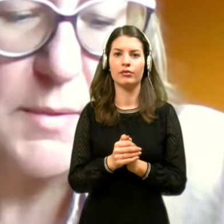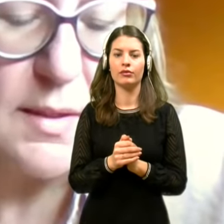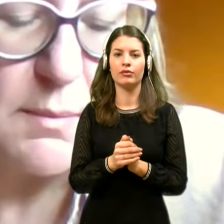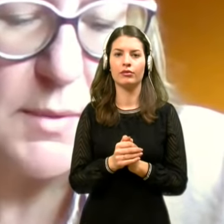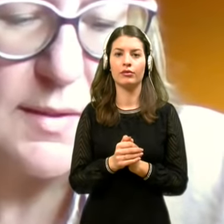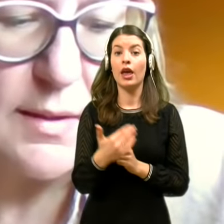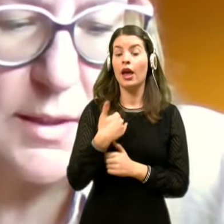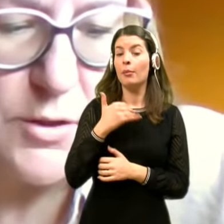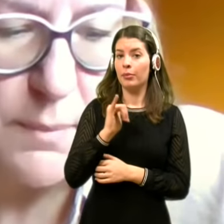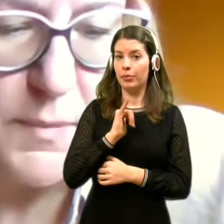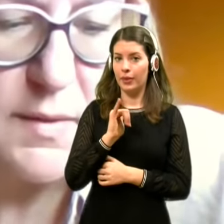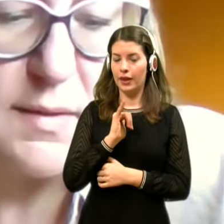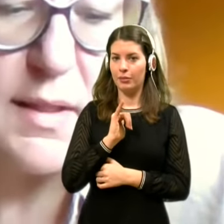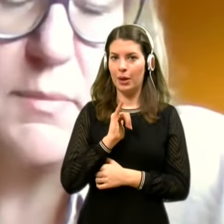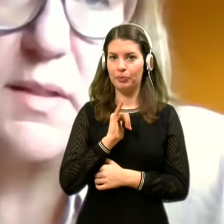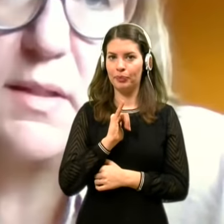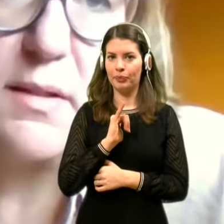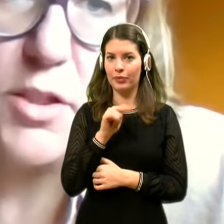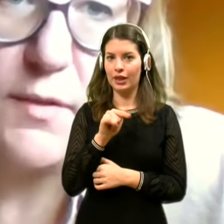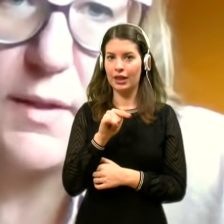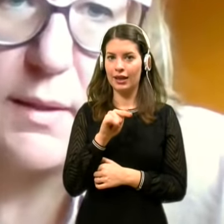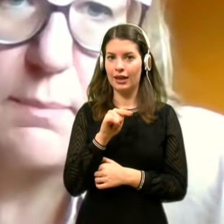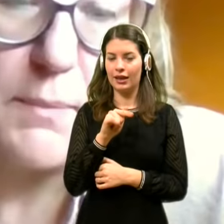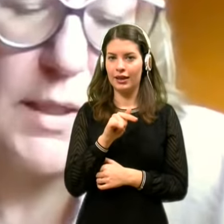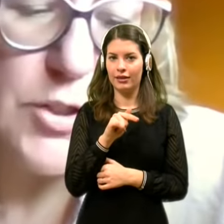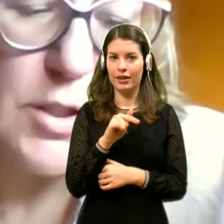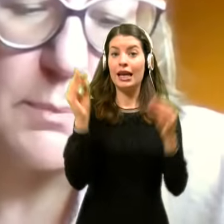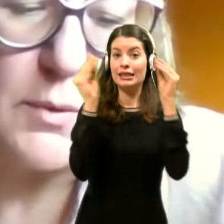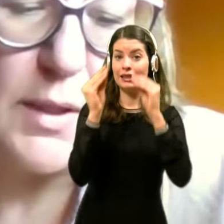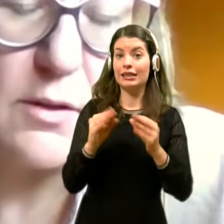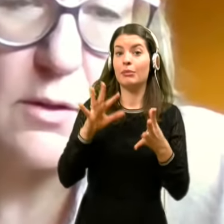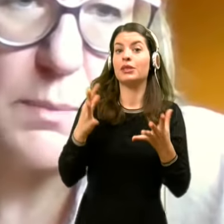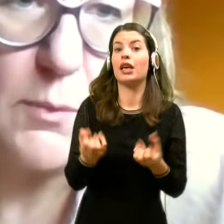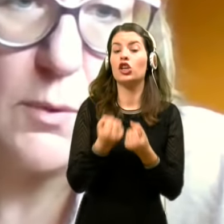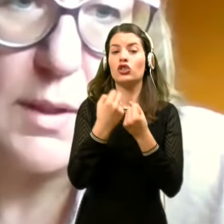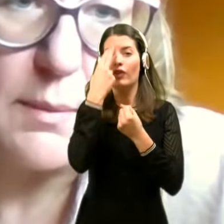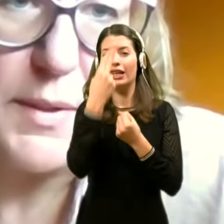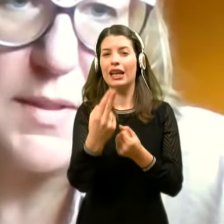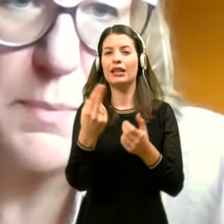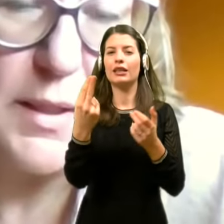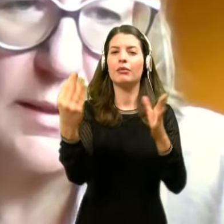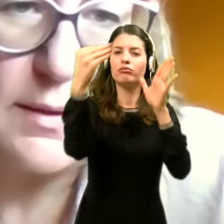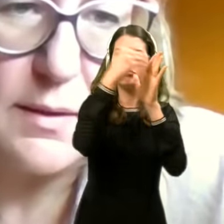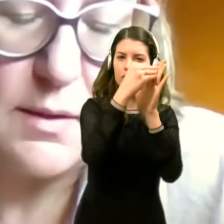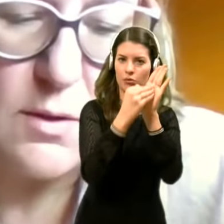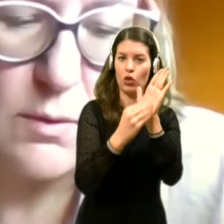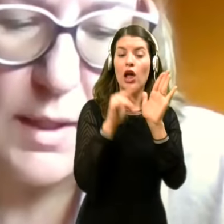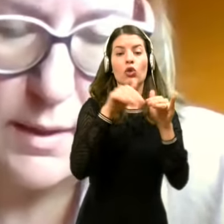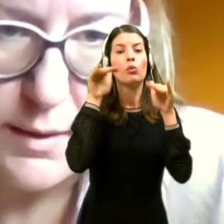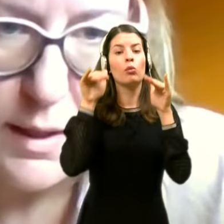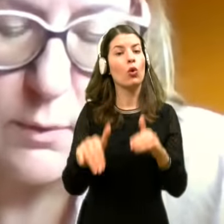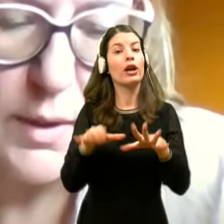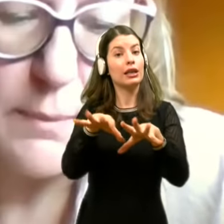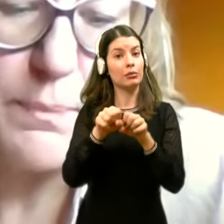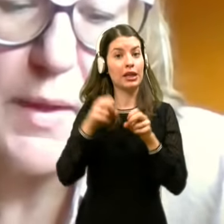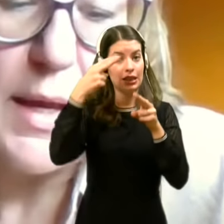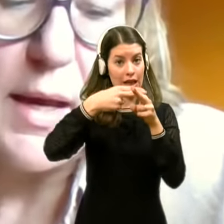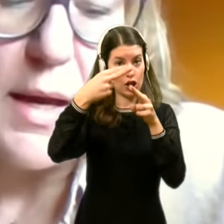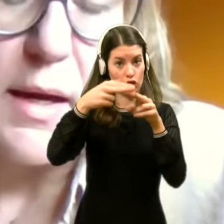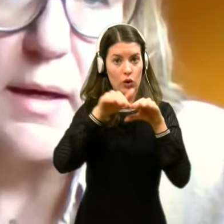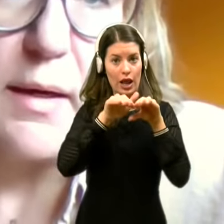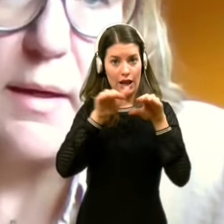sicer me zanima sledeče. sistemske rešitve glede beleženja podatkov bi morale biti sprejete na nacionalni ravni.